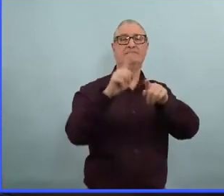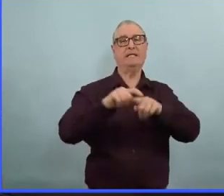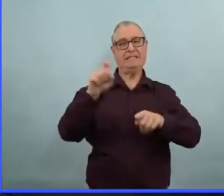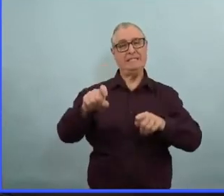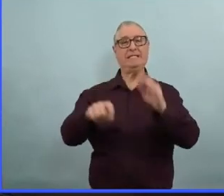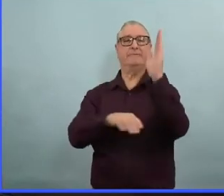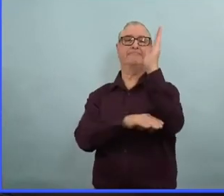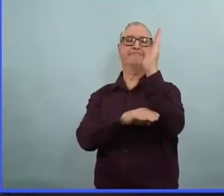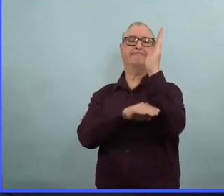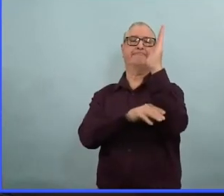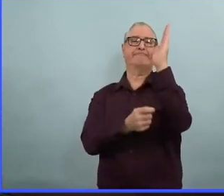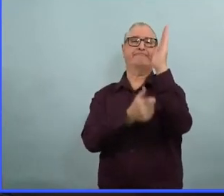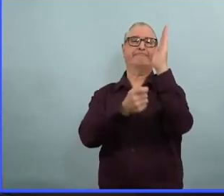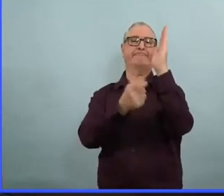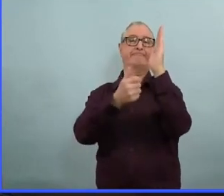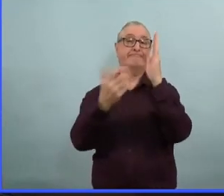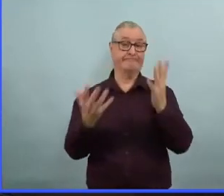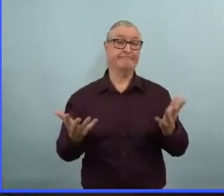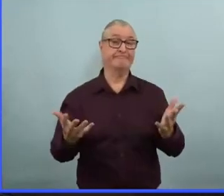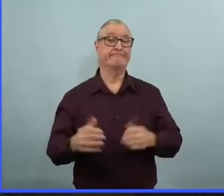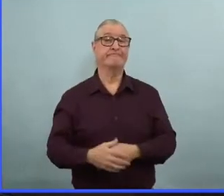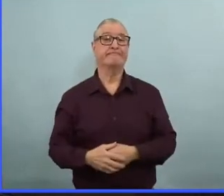De CBC Radio-Canada.